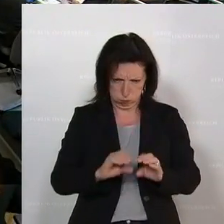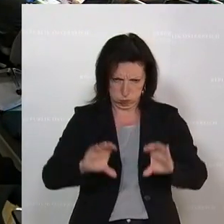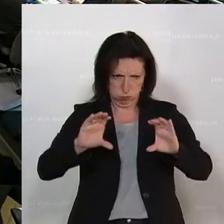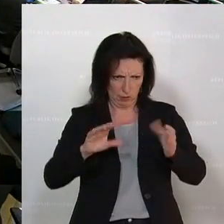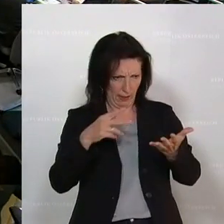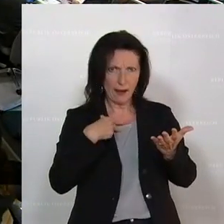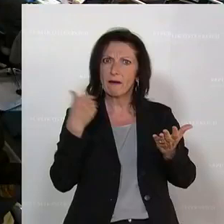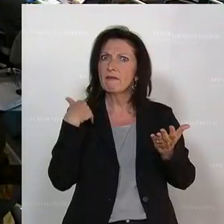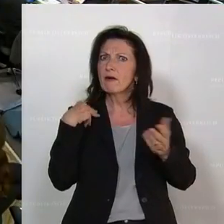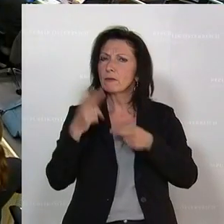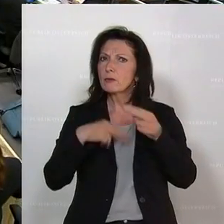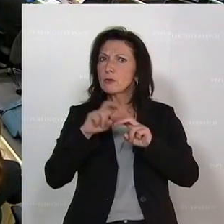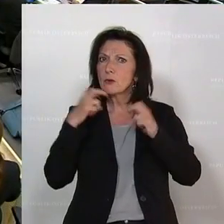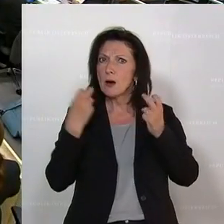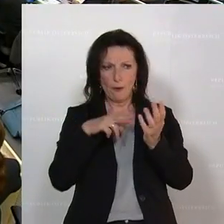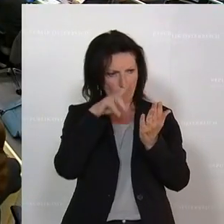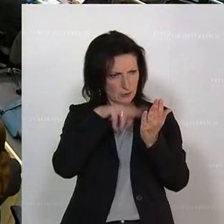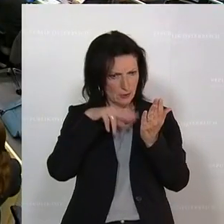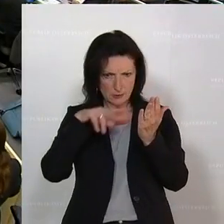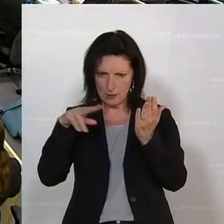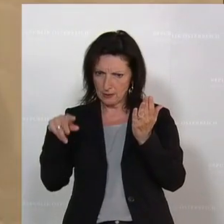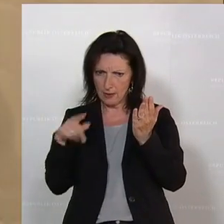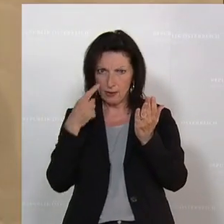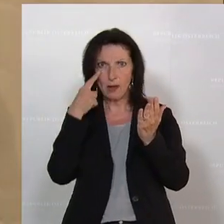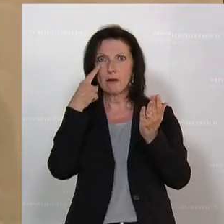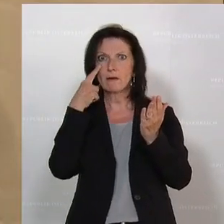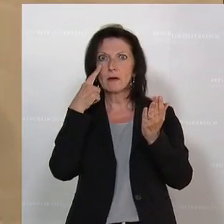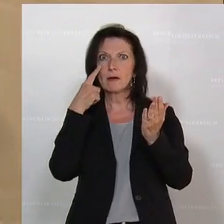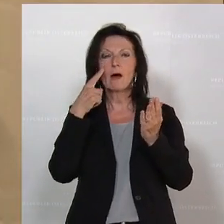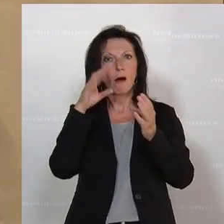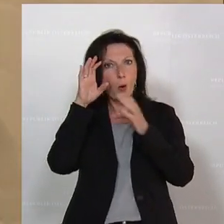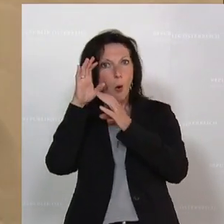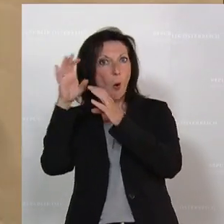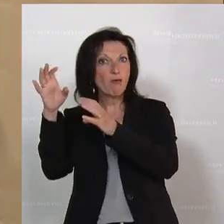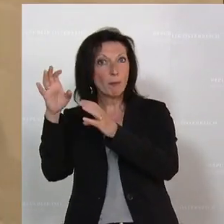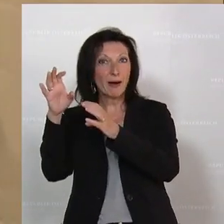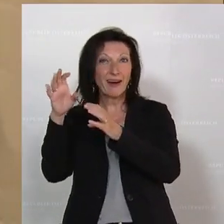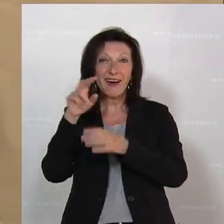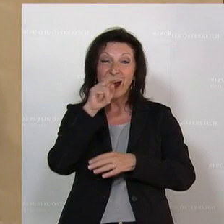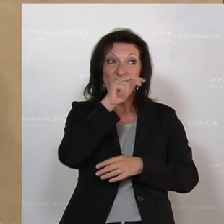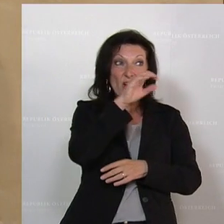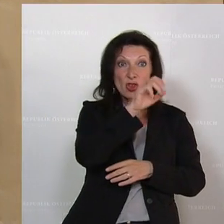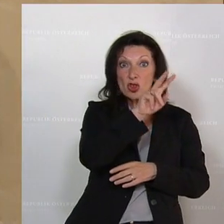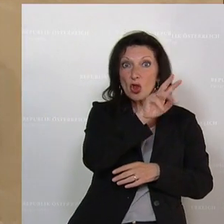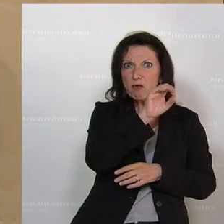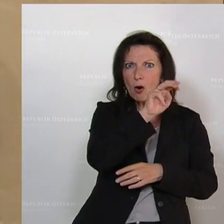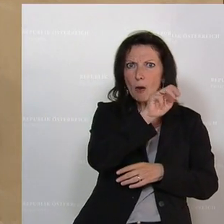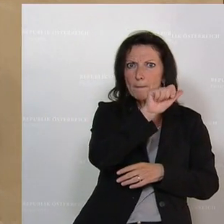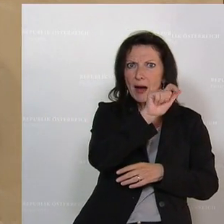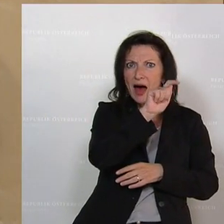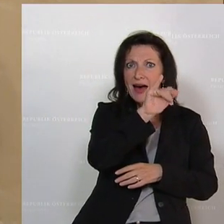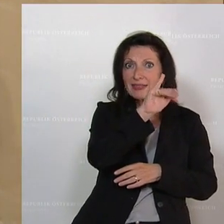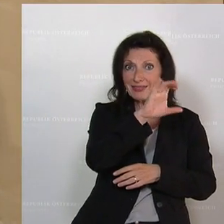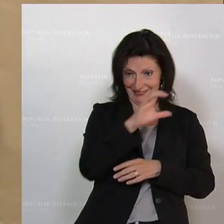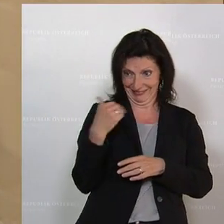Untersuchungsausschuss gesehen haben, ist, dass die Verbindungen zwischen der ÖVP und der Novomatic zu